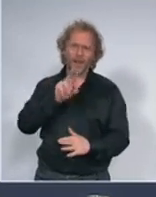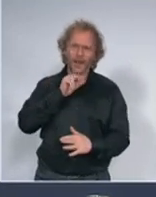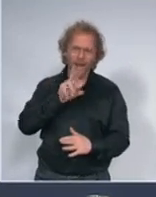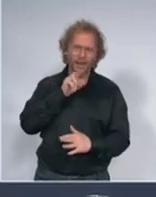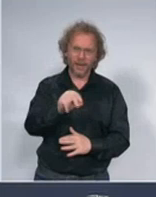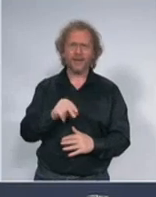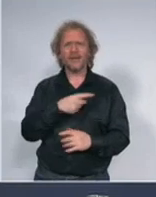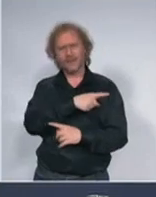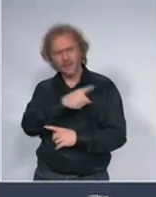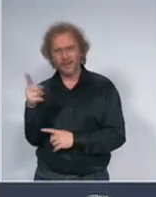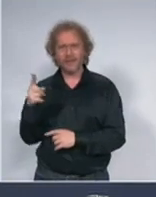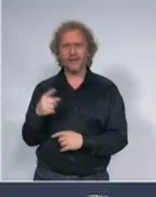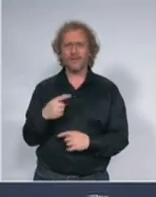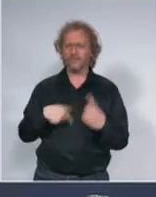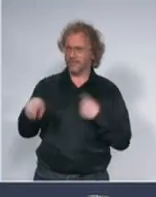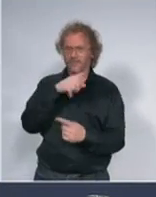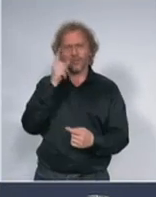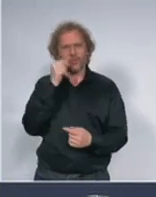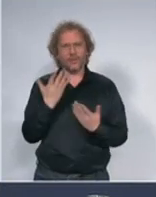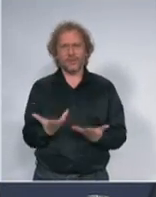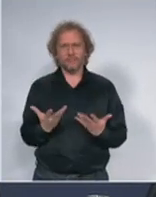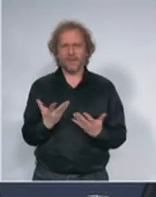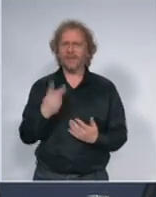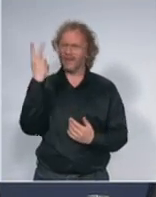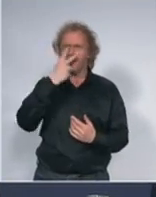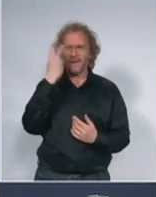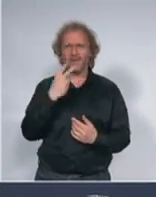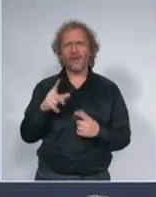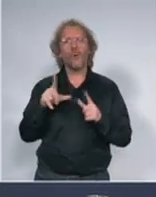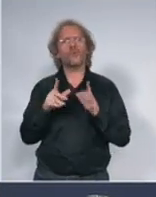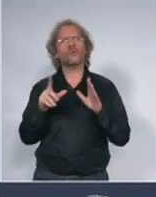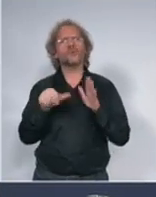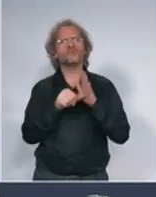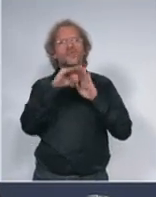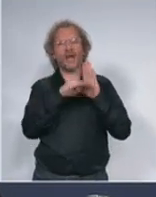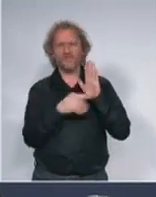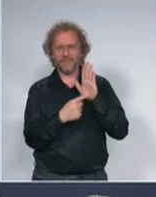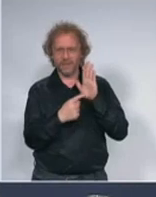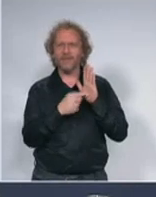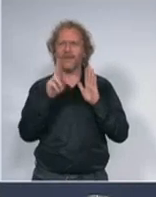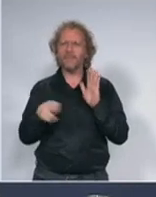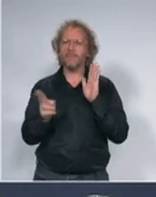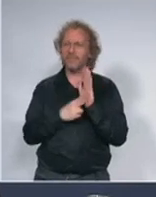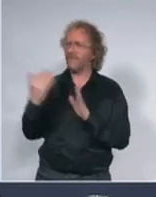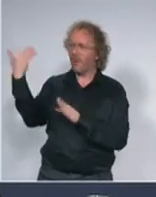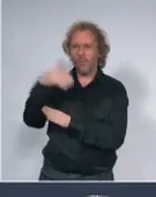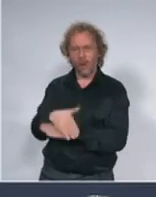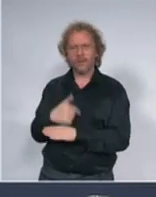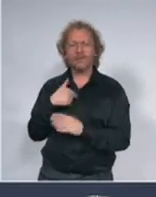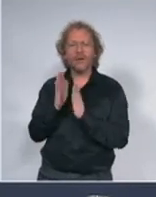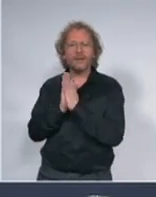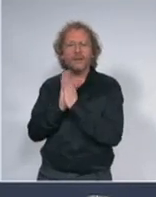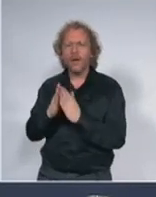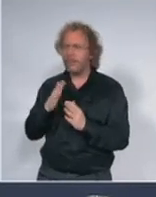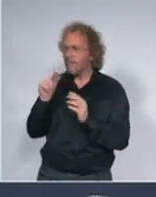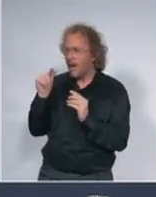naravno po ustavo imaju pravo da uđe u svoju zemlju ali ih molimo da to malo odlože da malo